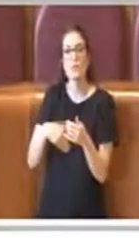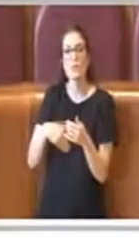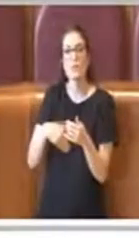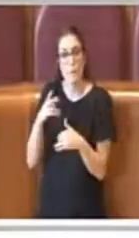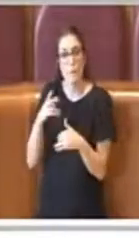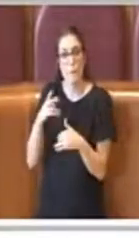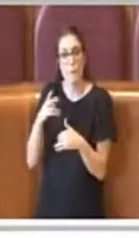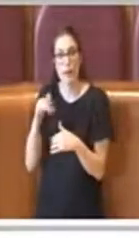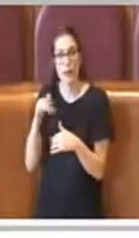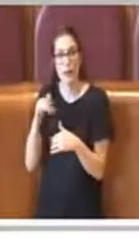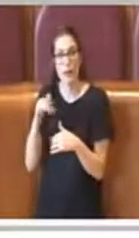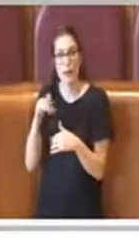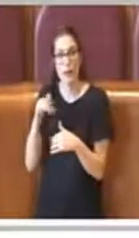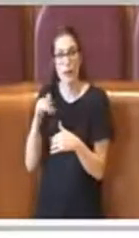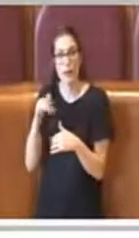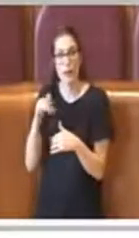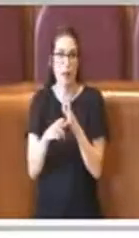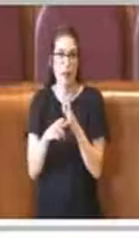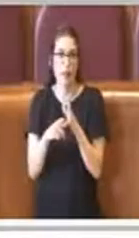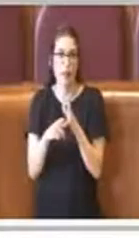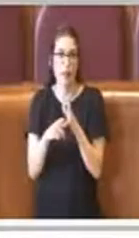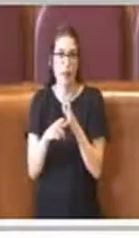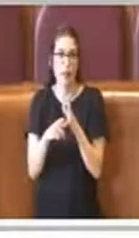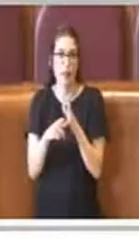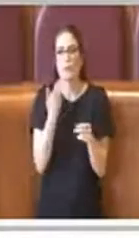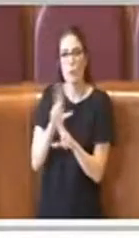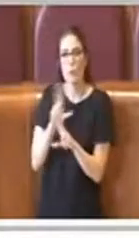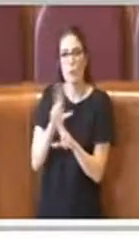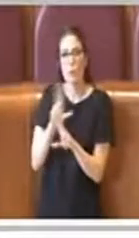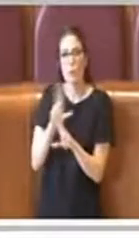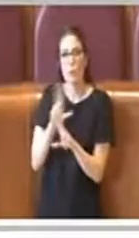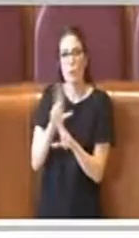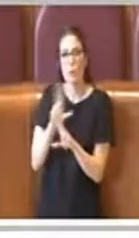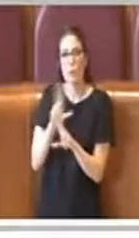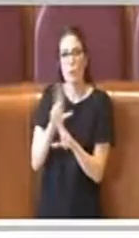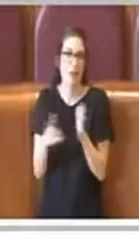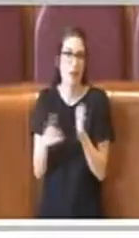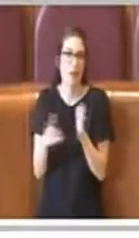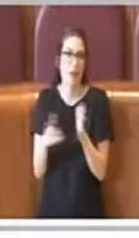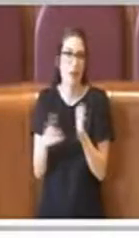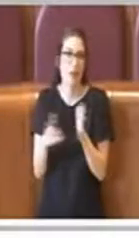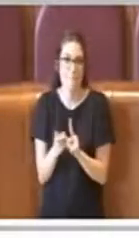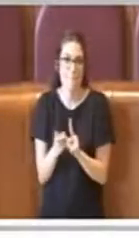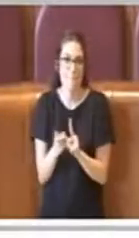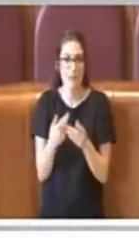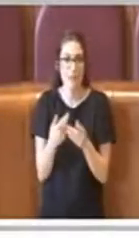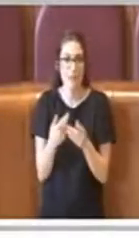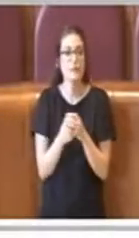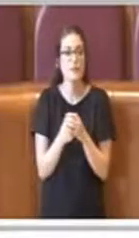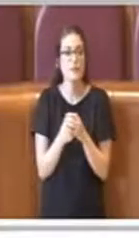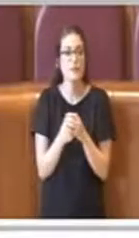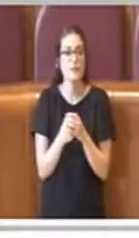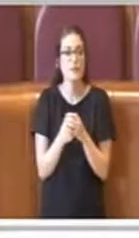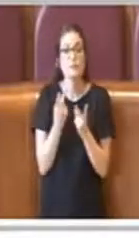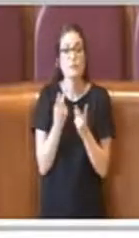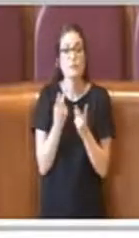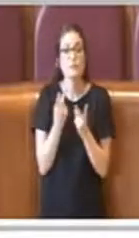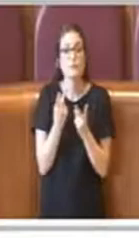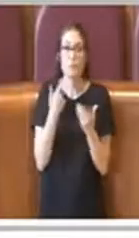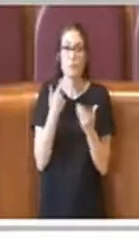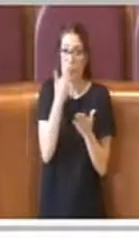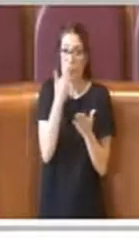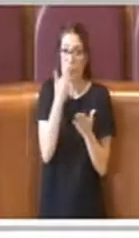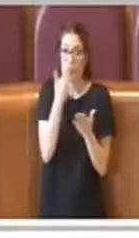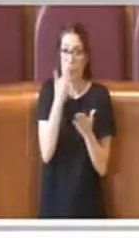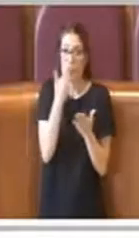consigliere Figlio Meni mi diceva, i tempi sono abbastanza stretti, tra l'altro io gli comunico che li ho anche accorciati, però ci tengo a dire che